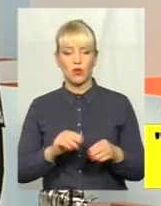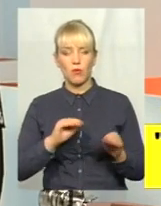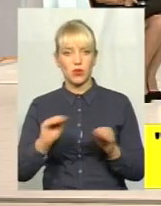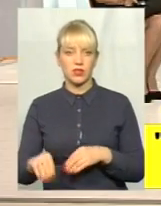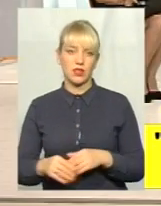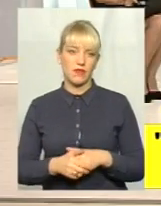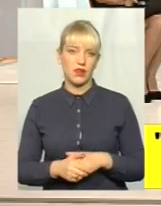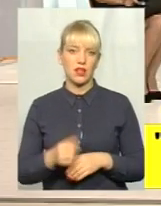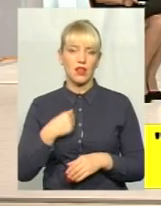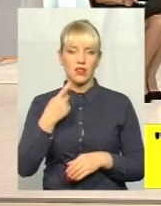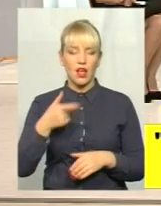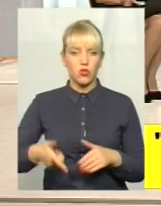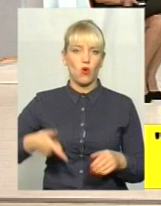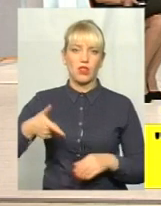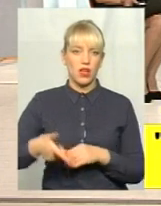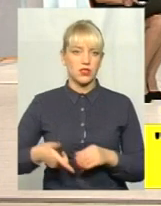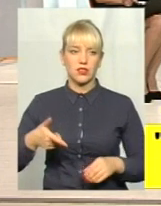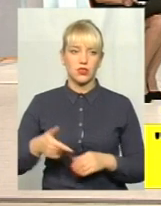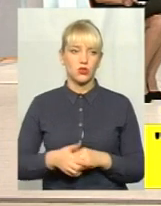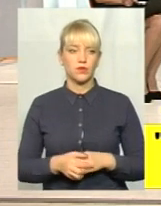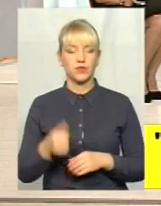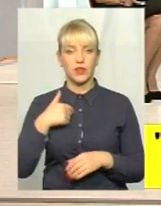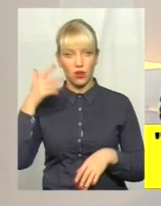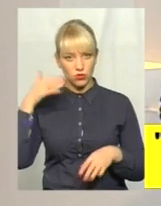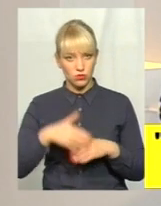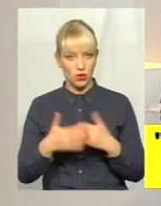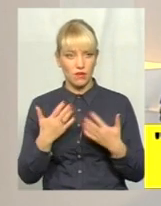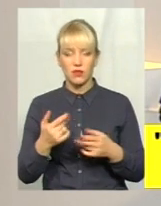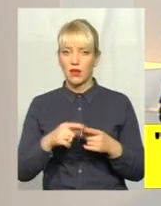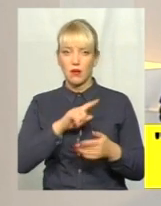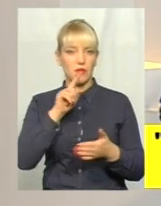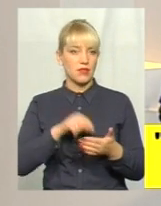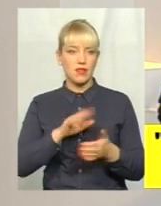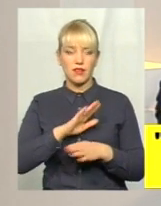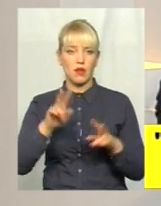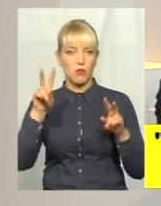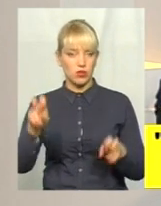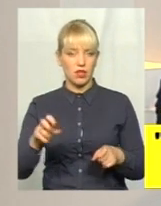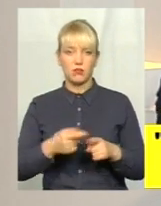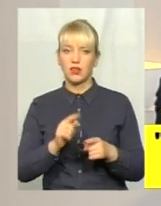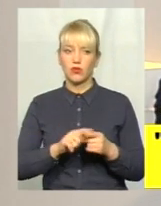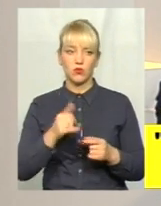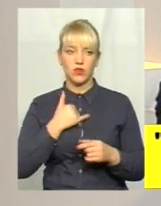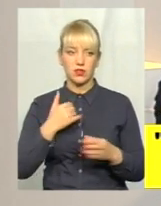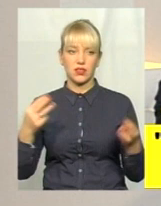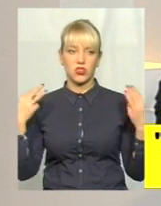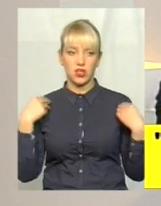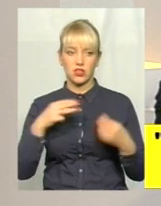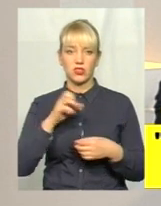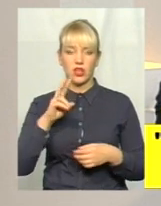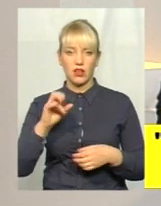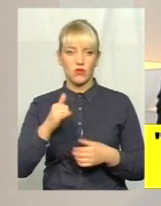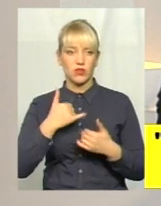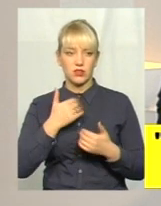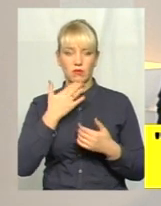ЖЕСКАЦІ. Ми вас зрозуміли, я дуже перепрошую, але питання не по темі. І в нас сьогодні начальника ЖЕКа, в принципі,